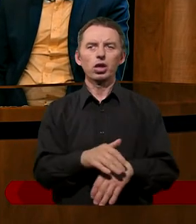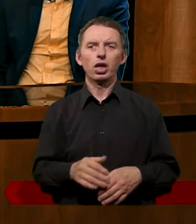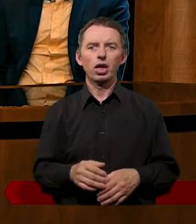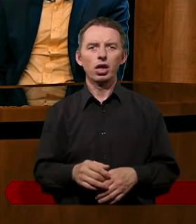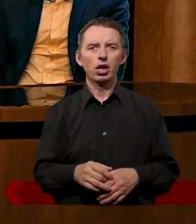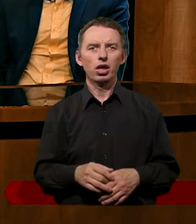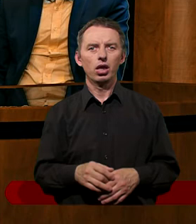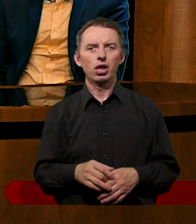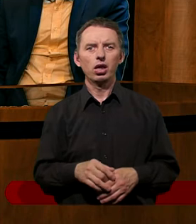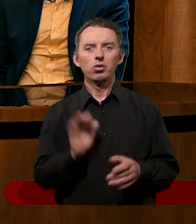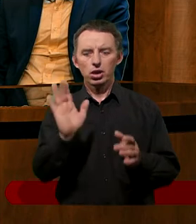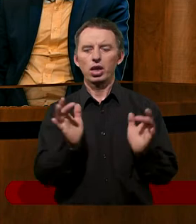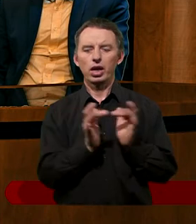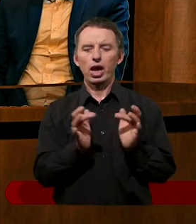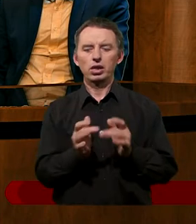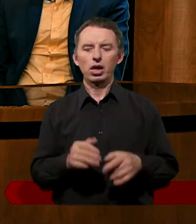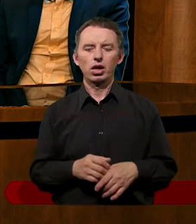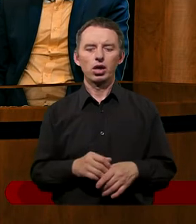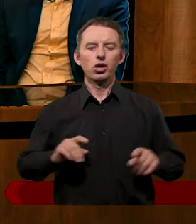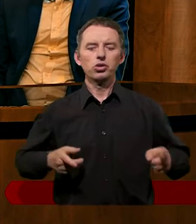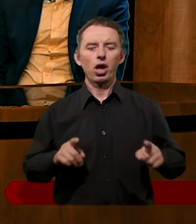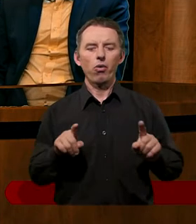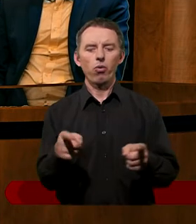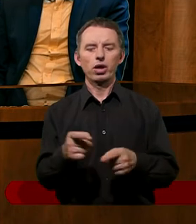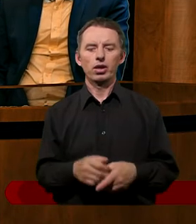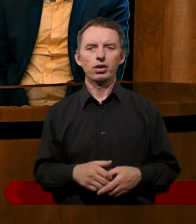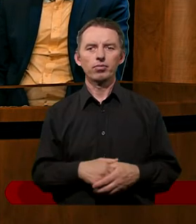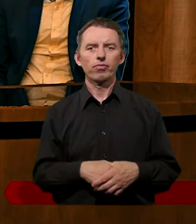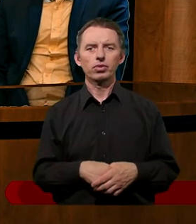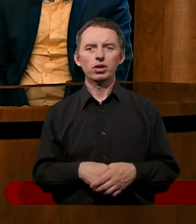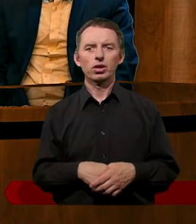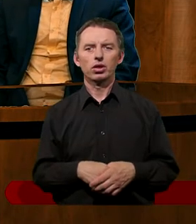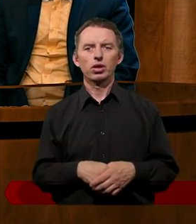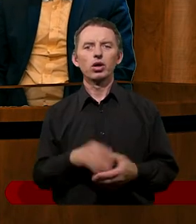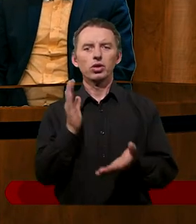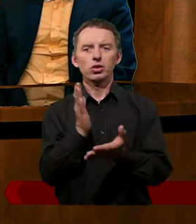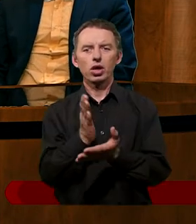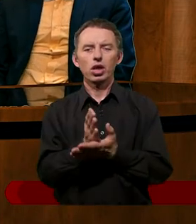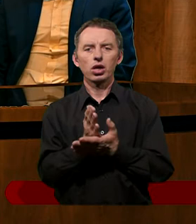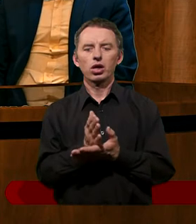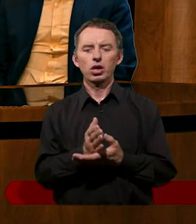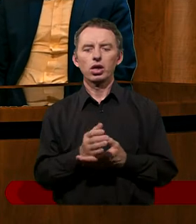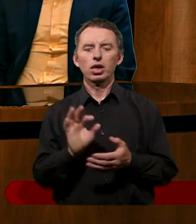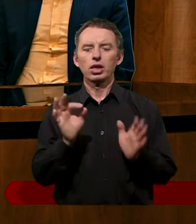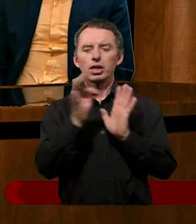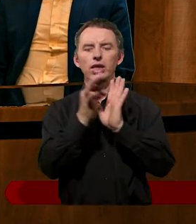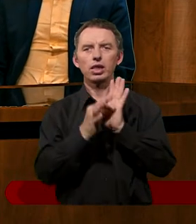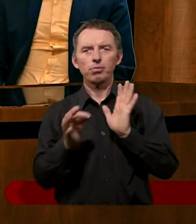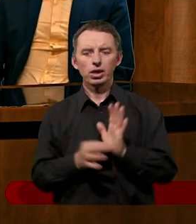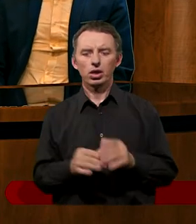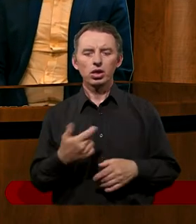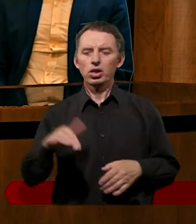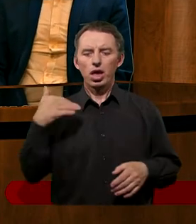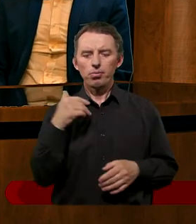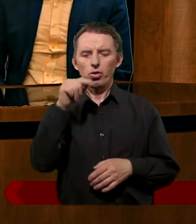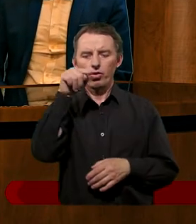Mieli rację przecież. No tak, działania, działania. Tylko literalnie, tylko, tylko schematycznie. A nie